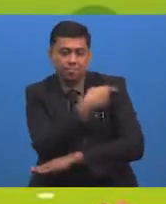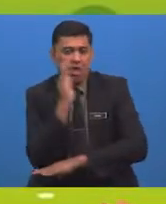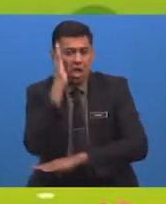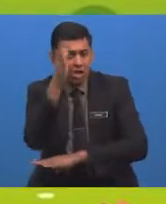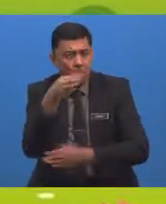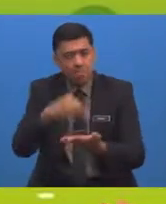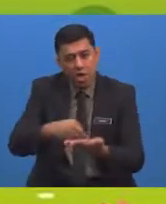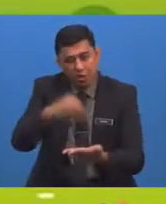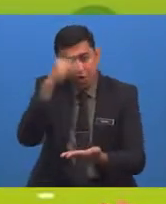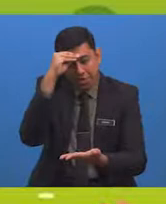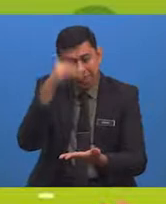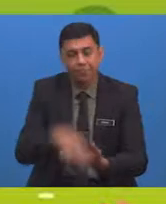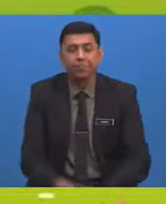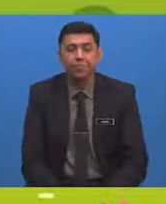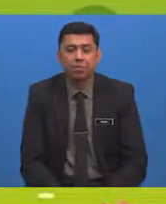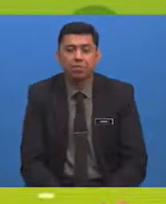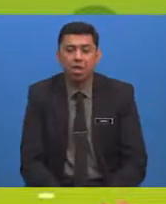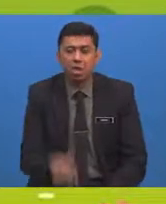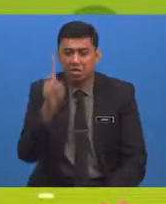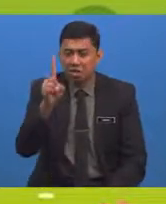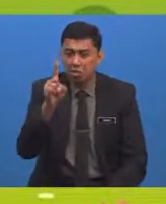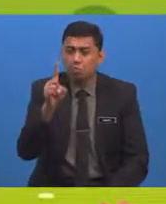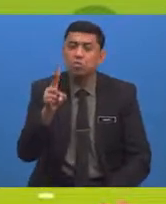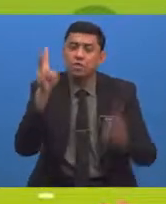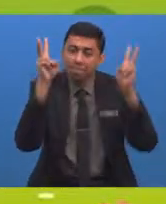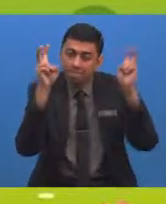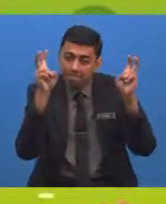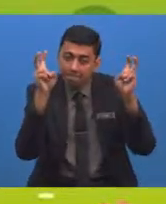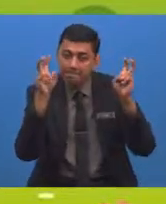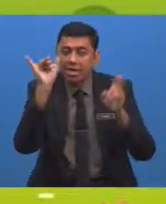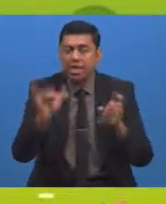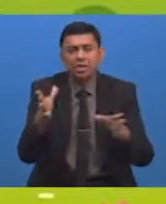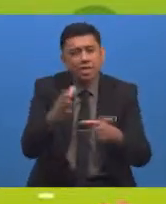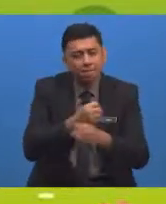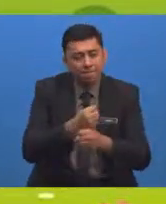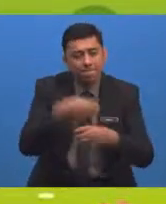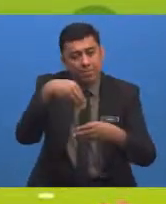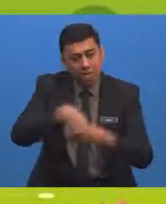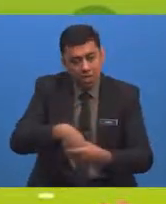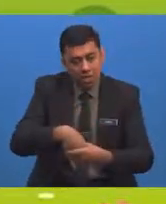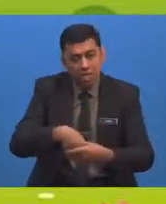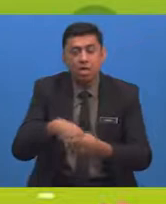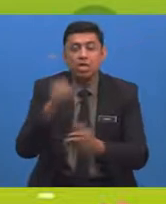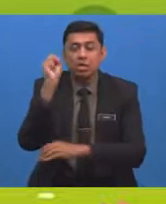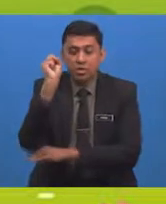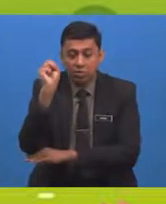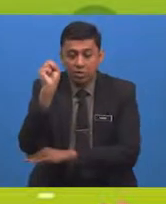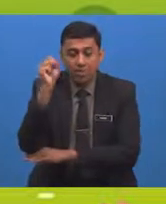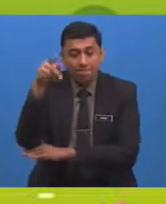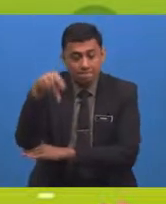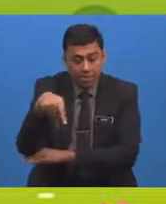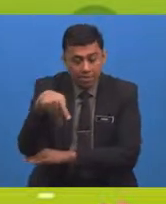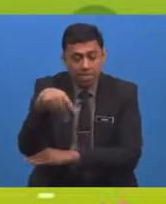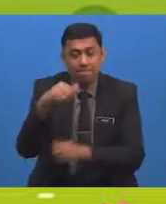mempelajari salah satu tajuk yang terdapat dalam Sukatan Pelajaran